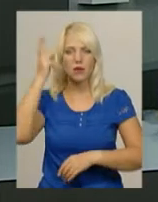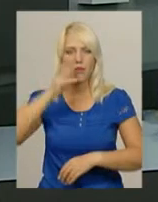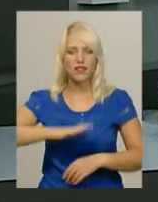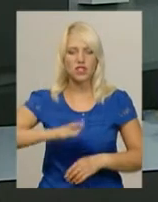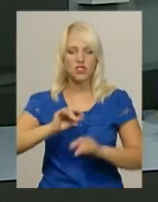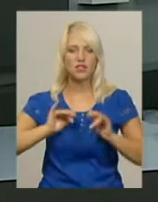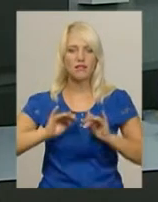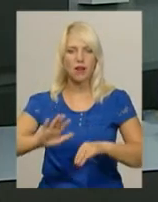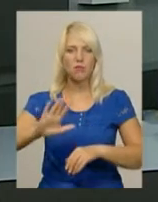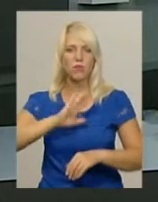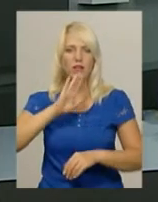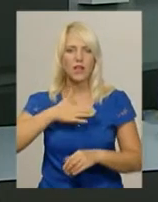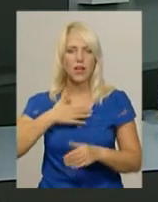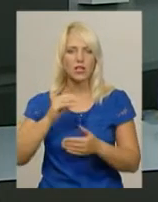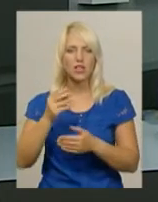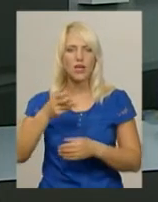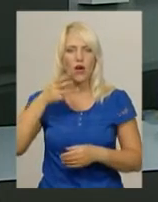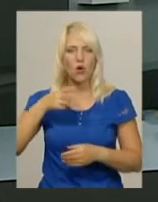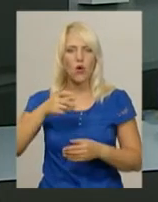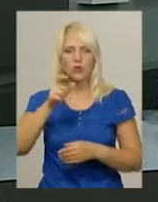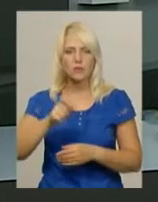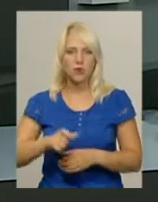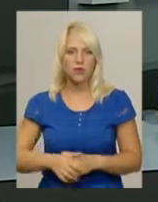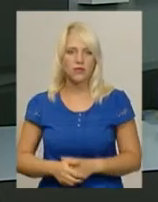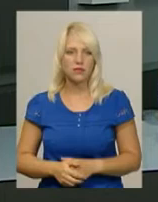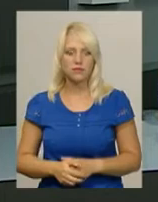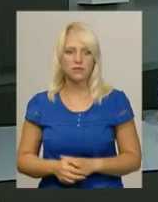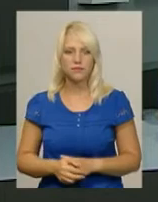державного прапору побувала і наша кореспондент Дарина Денисенко.